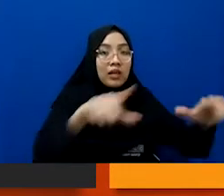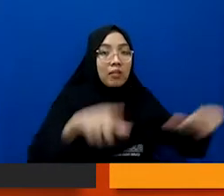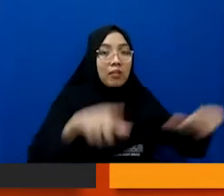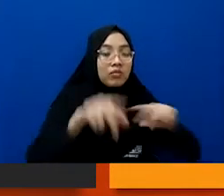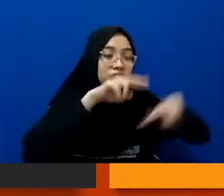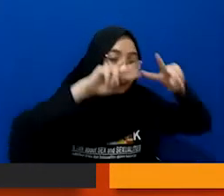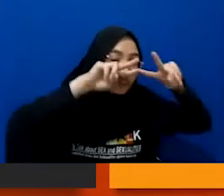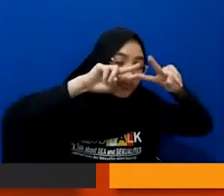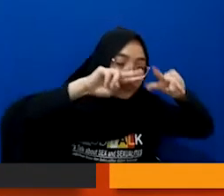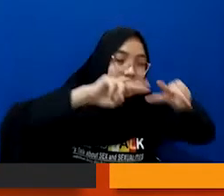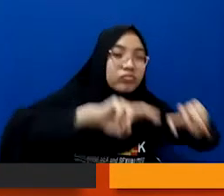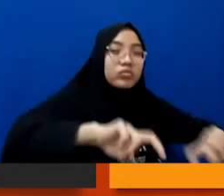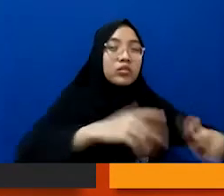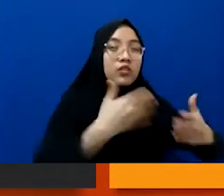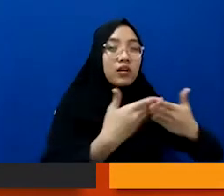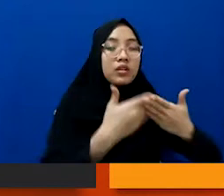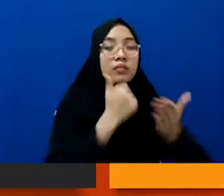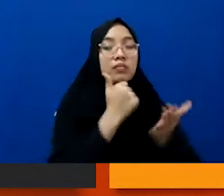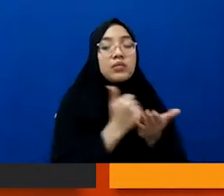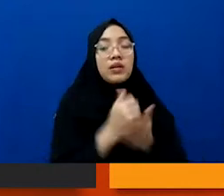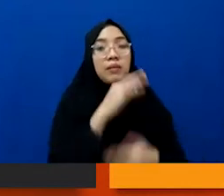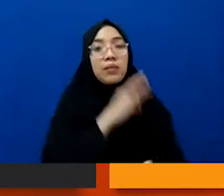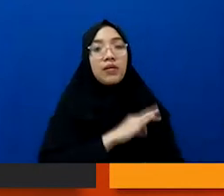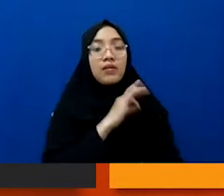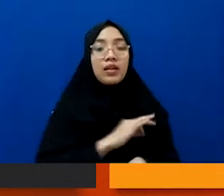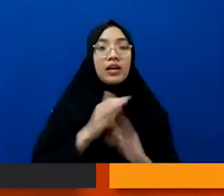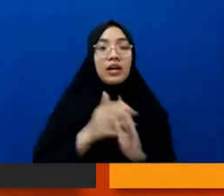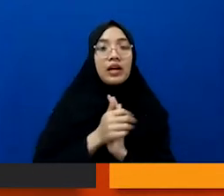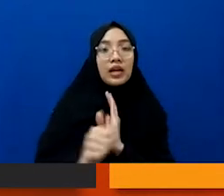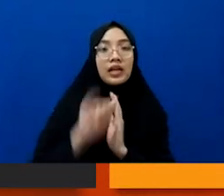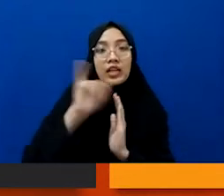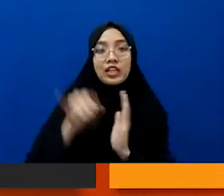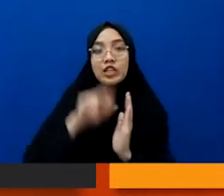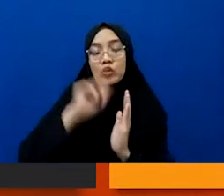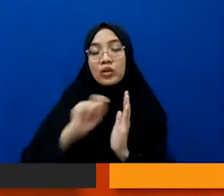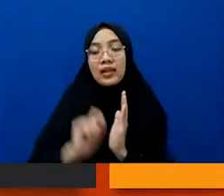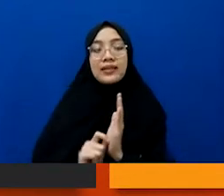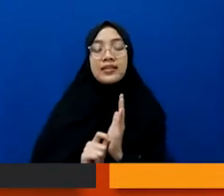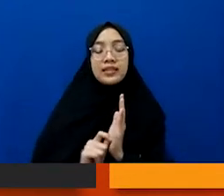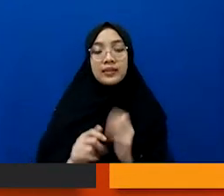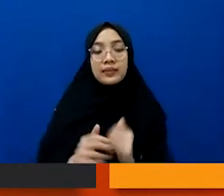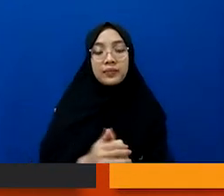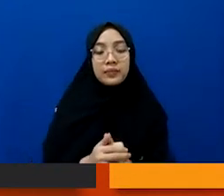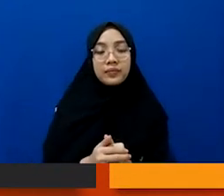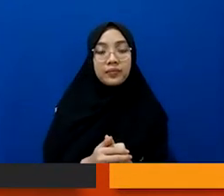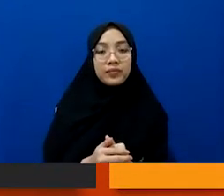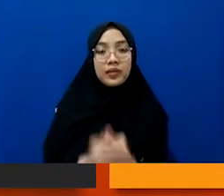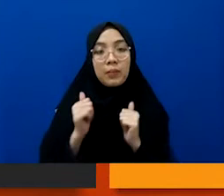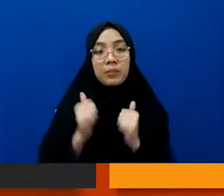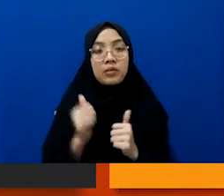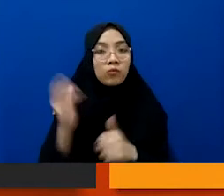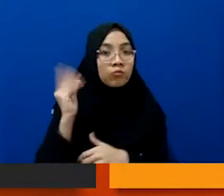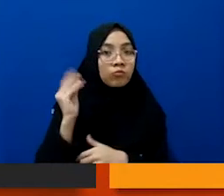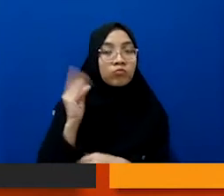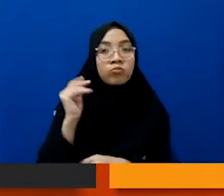benar-benar memanfaatkan keahlian dari jurnalisnya gitu kan yang bisa mendengar